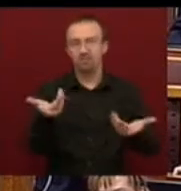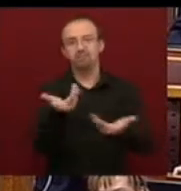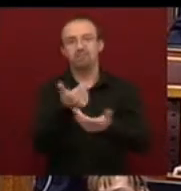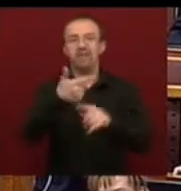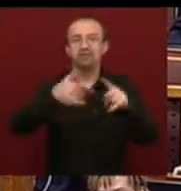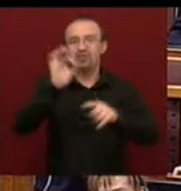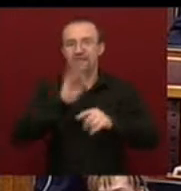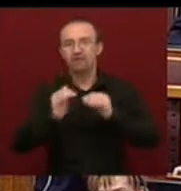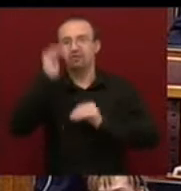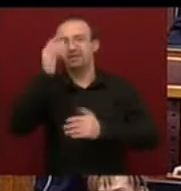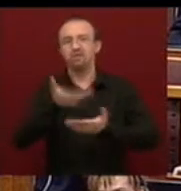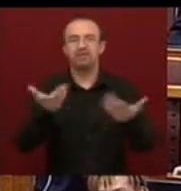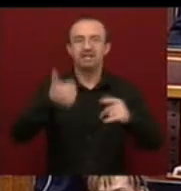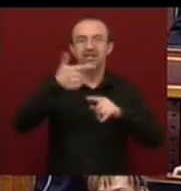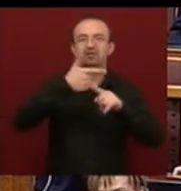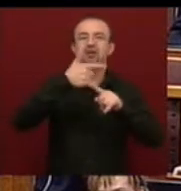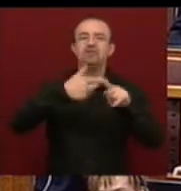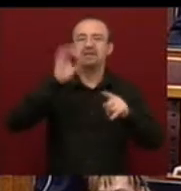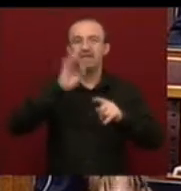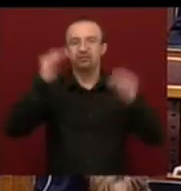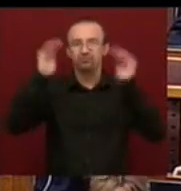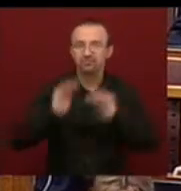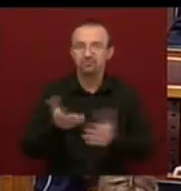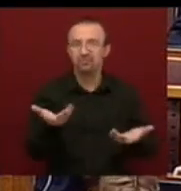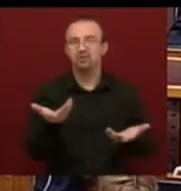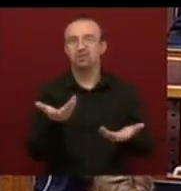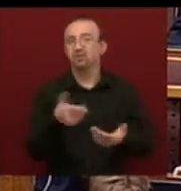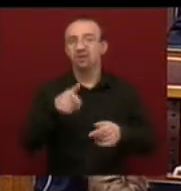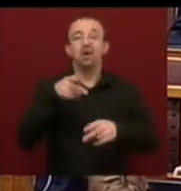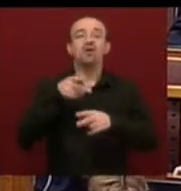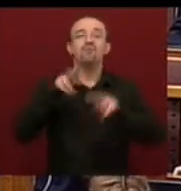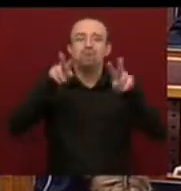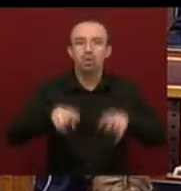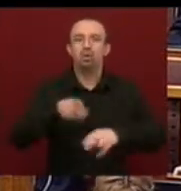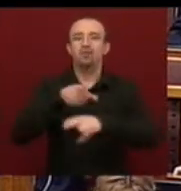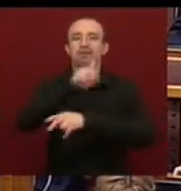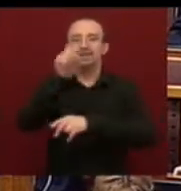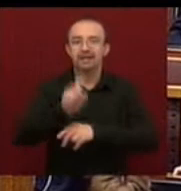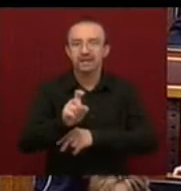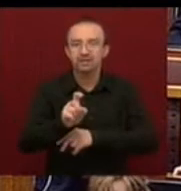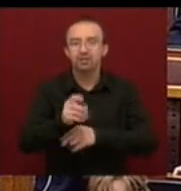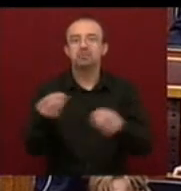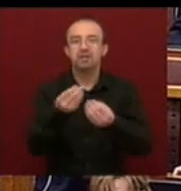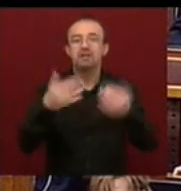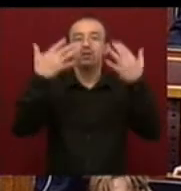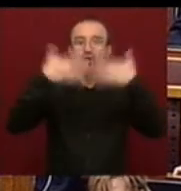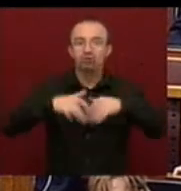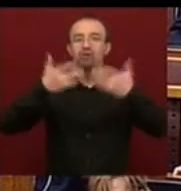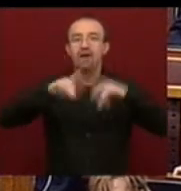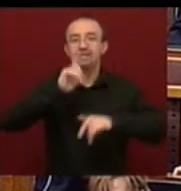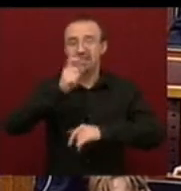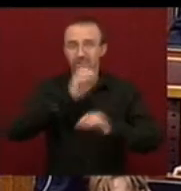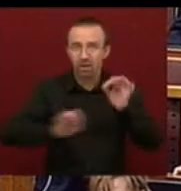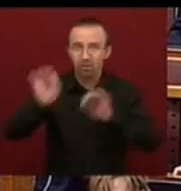másfél százalékos növekedés, vagy másfél százalékos recesszió vár az ország, rajta kérdés. A valódi kérdés az, hogy lesz-e katasztrofális helyzet Magyarországon